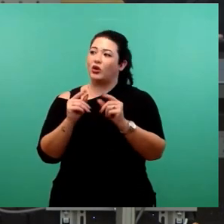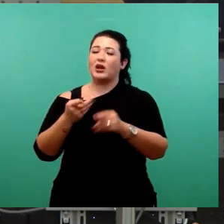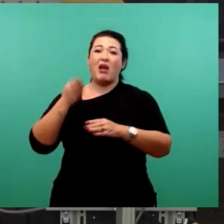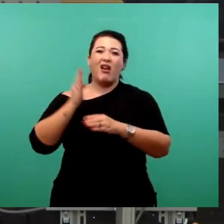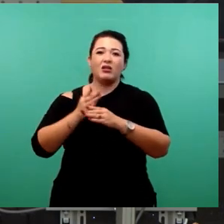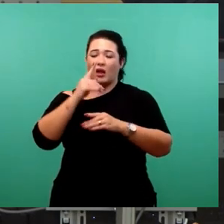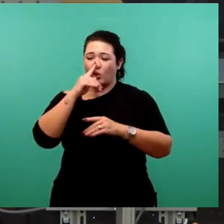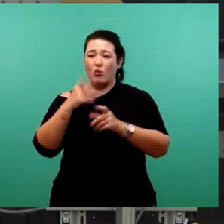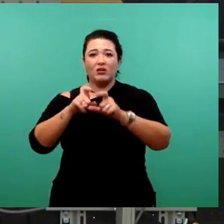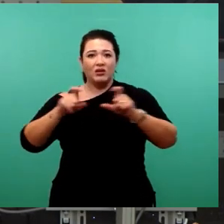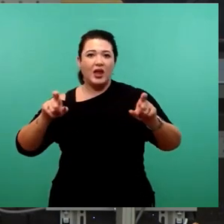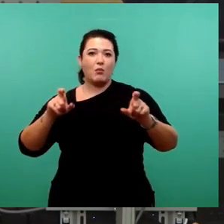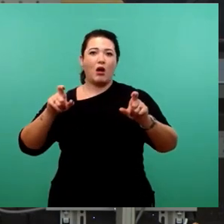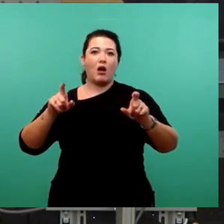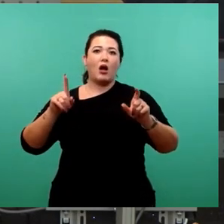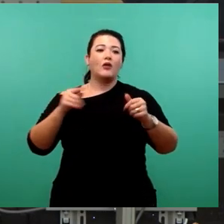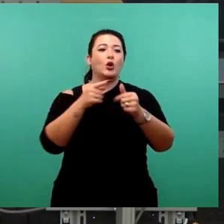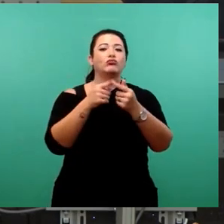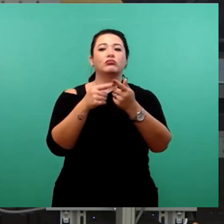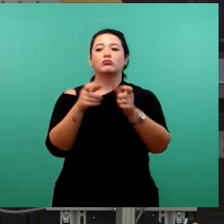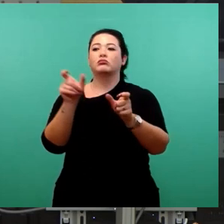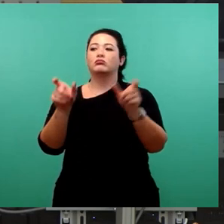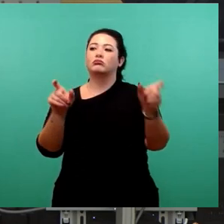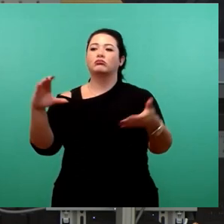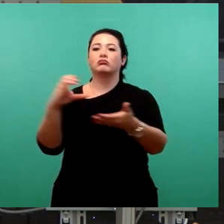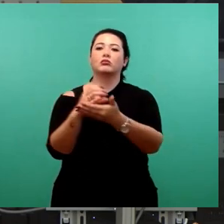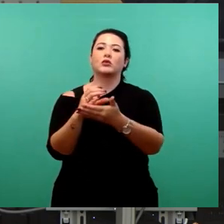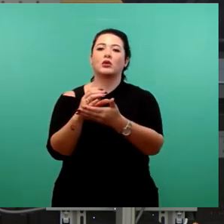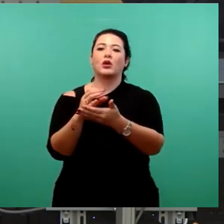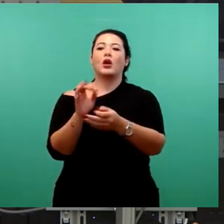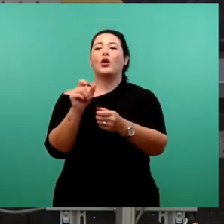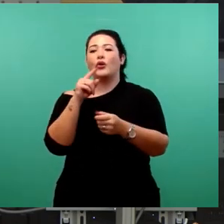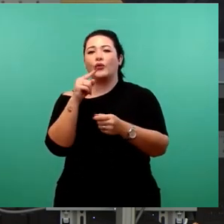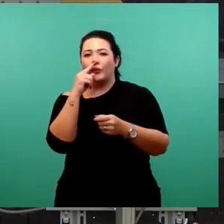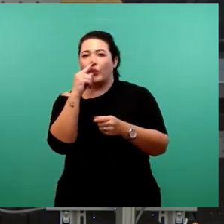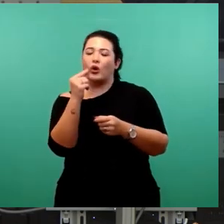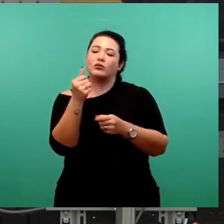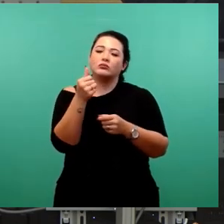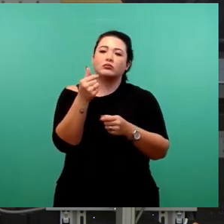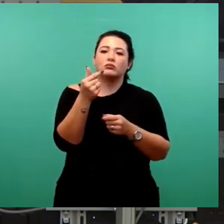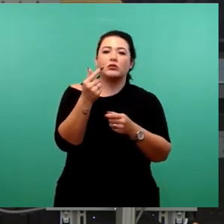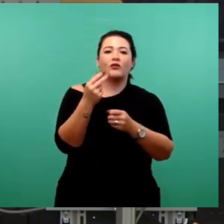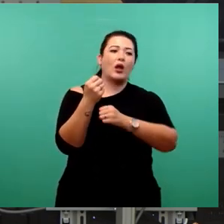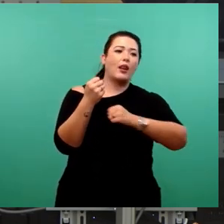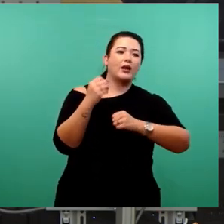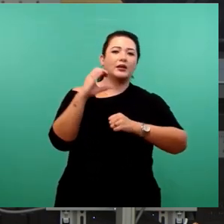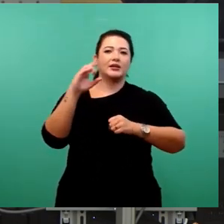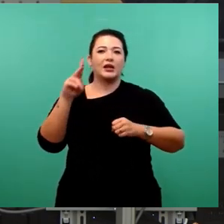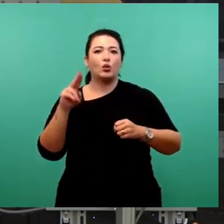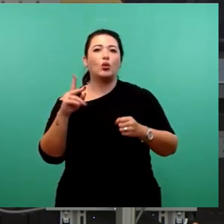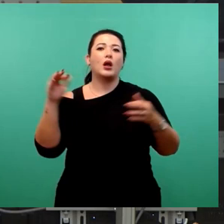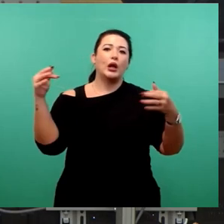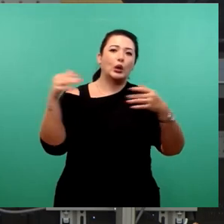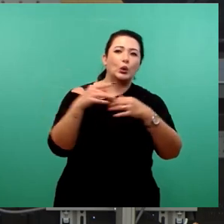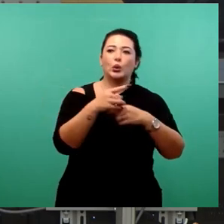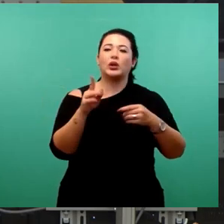ein paar Pösschen, Posten und Karrieren für ein paar wenige Parteifreunde von Linken, CDU und Grünen zu sichern.